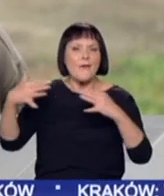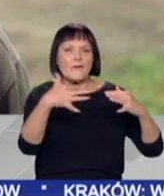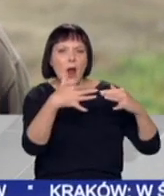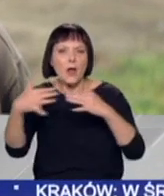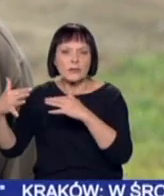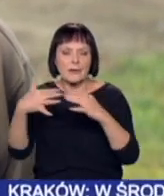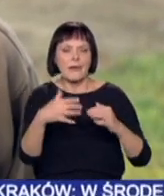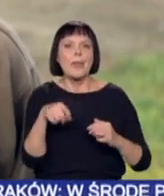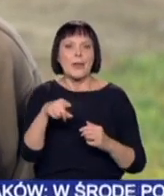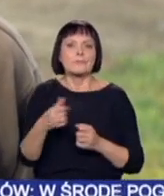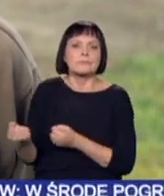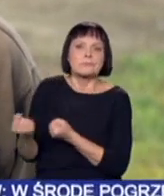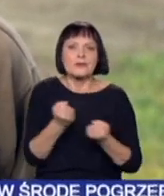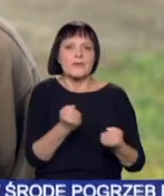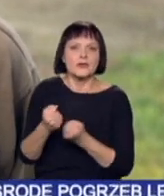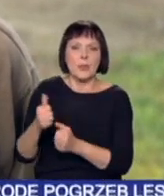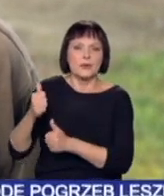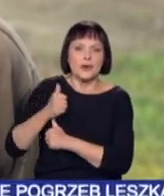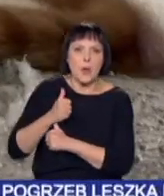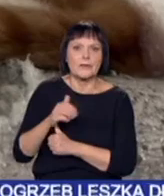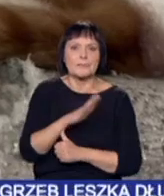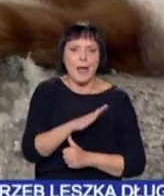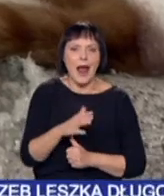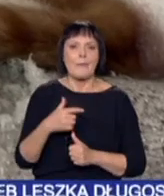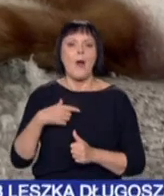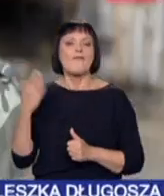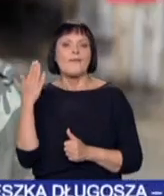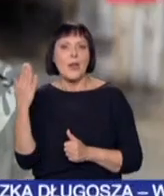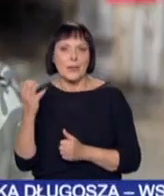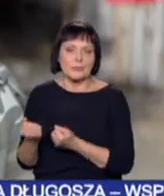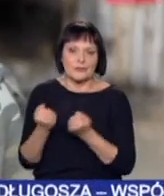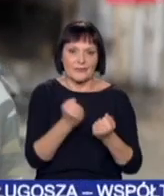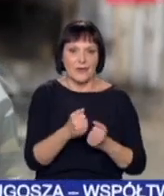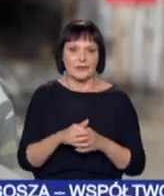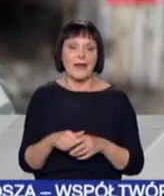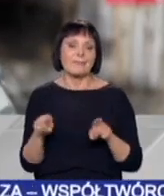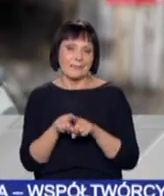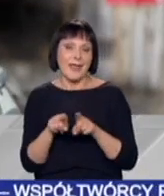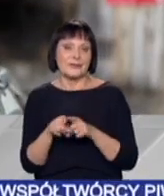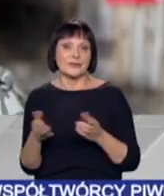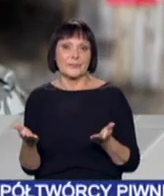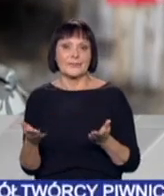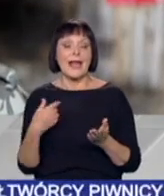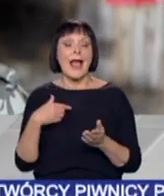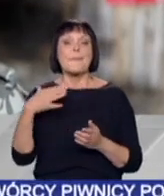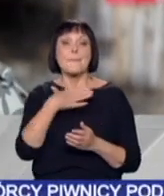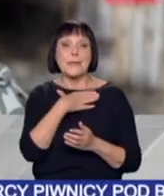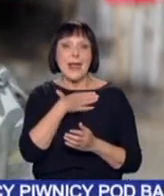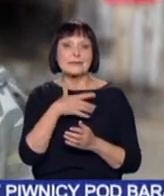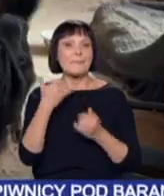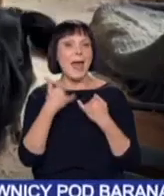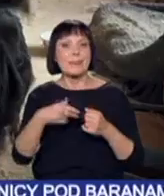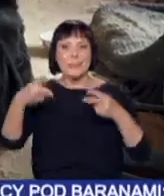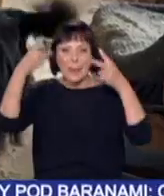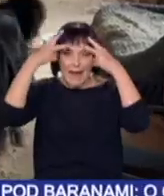przez żołnierzy na przepustkach, czy też wolontariusze je przywożą. Trzeba też sześć z tym, że te psy są z różnymi